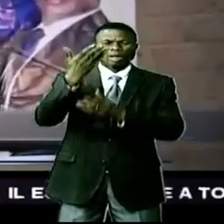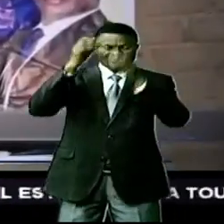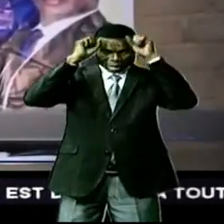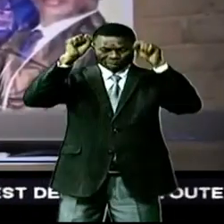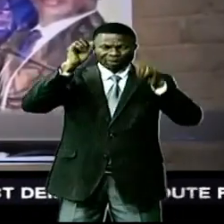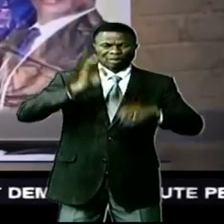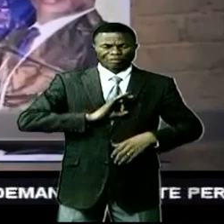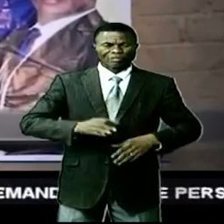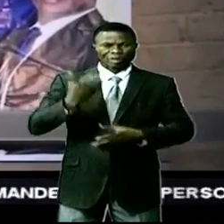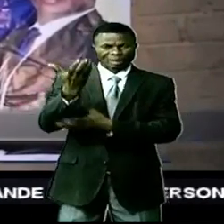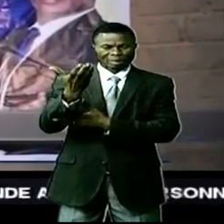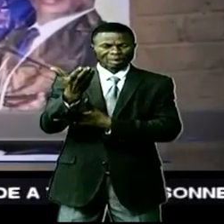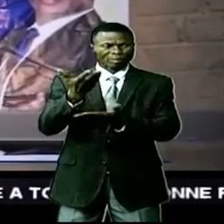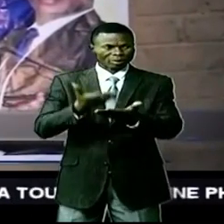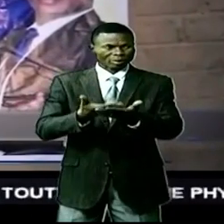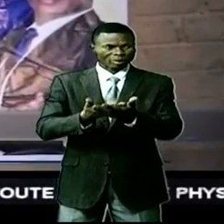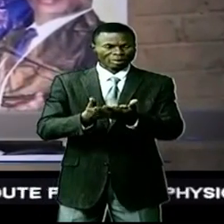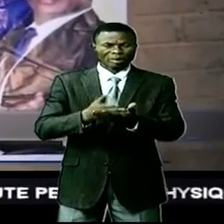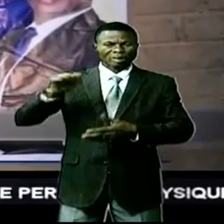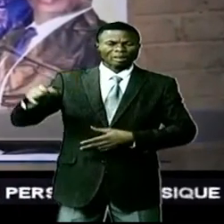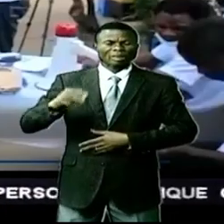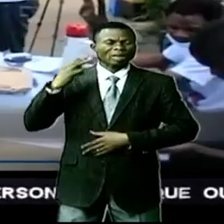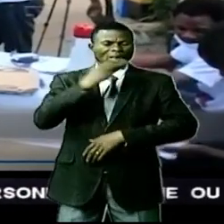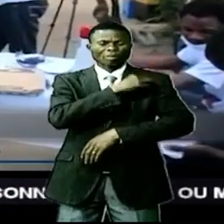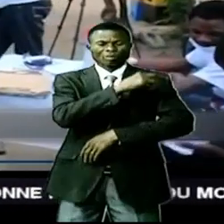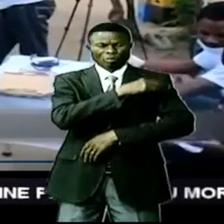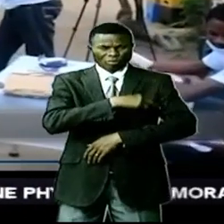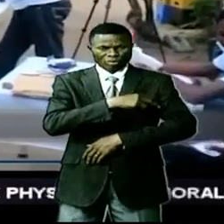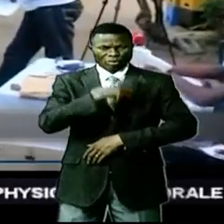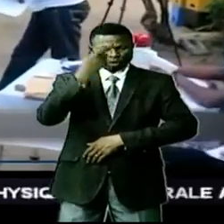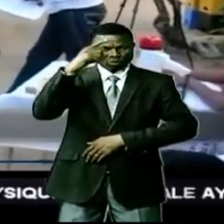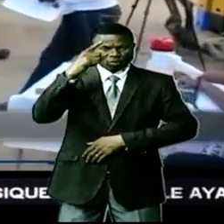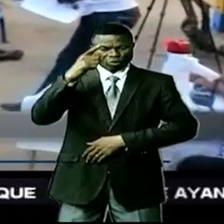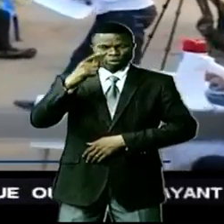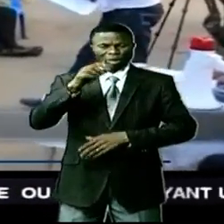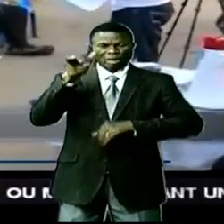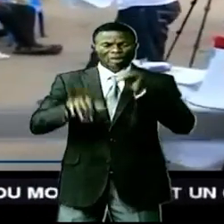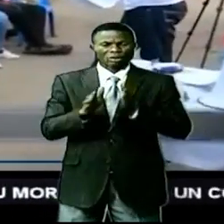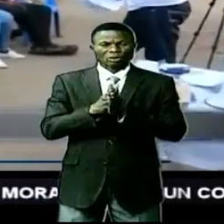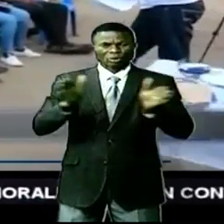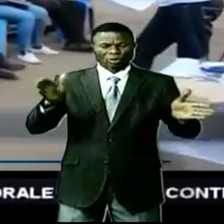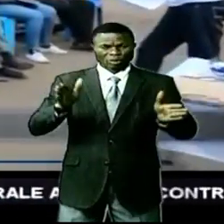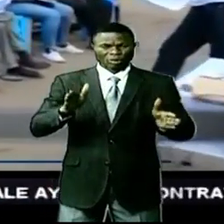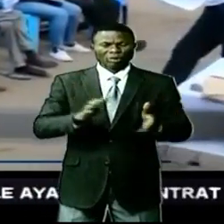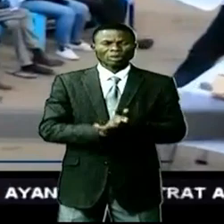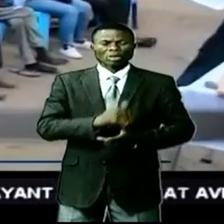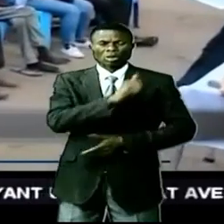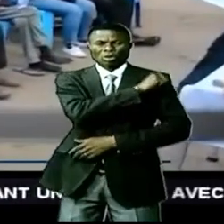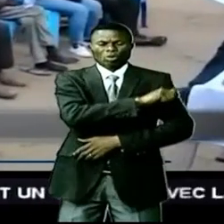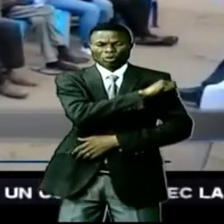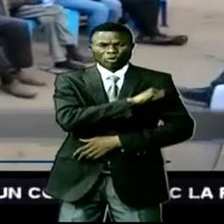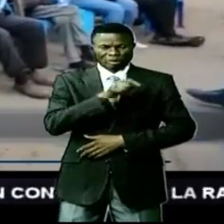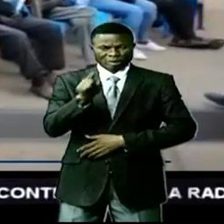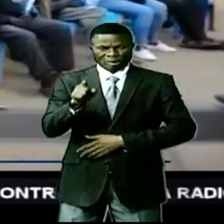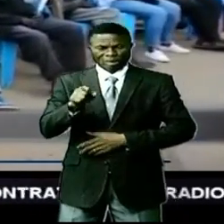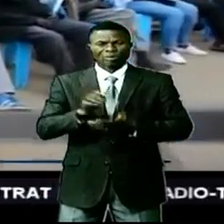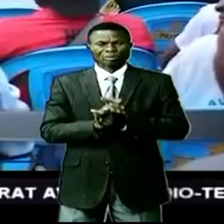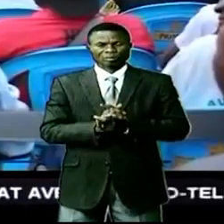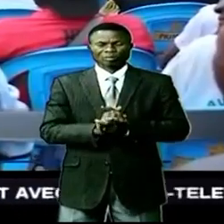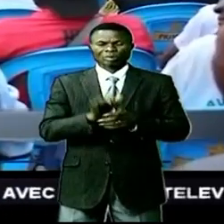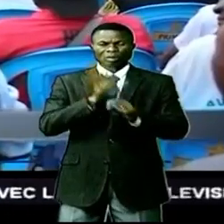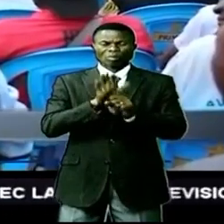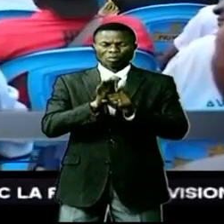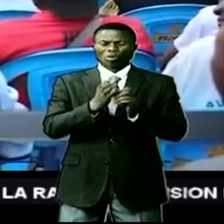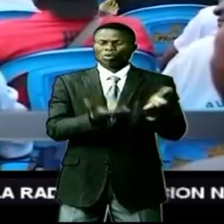numéro et du parti présidentiel Jean-Marc Kabound de Kabound porté par le secrétaire général Oguissin Kabouya. C'est très